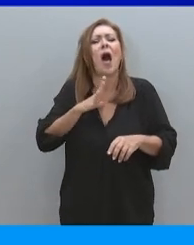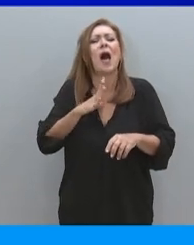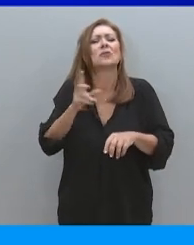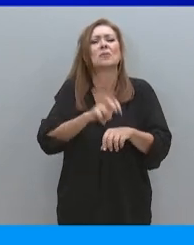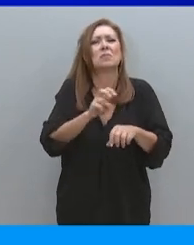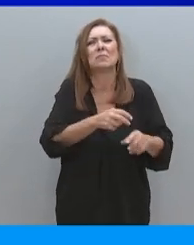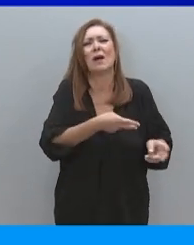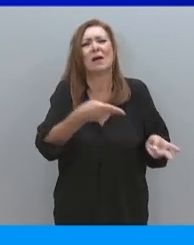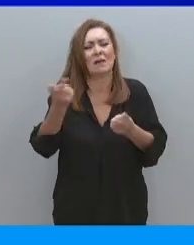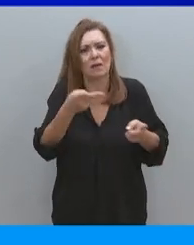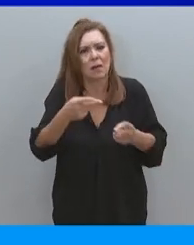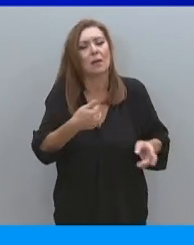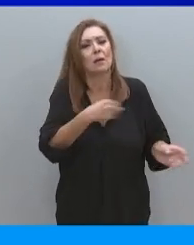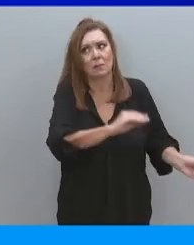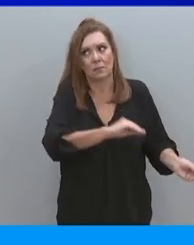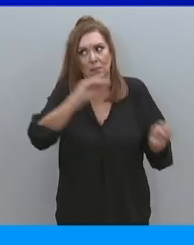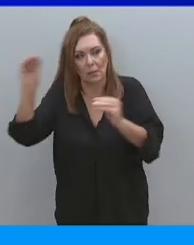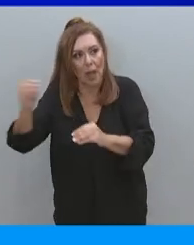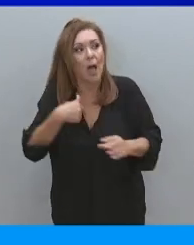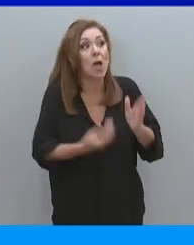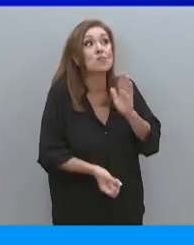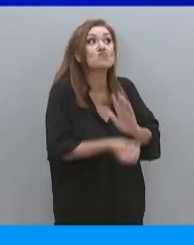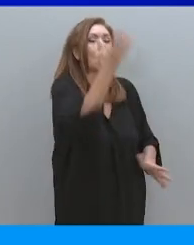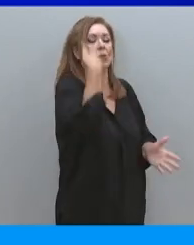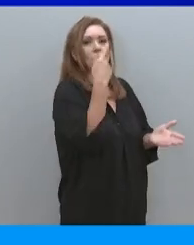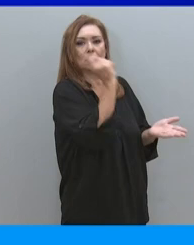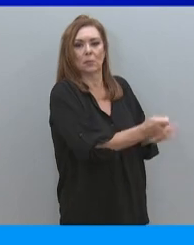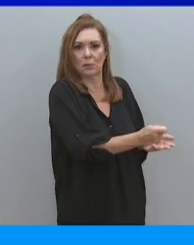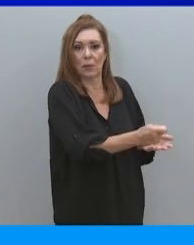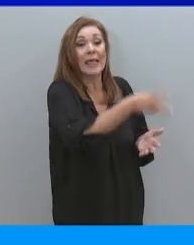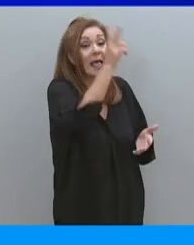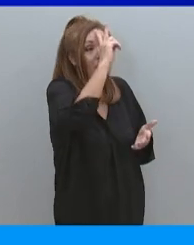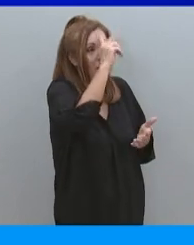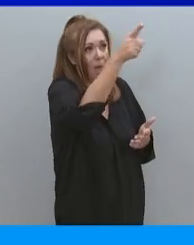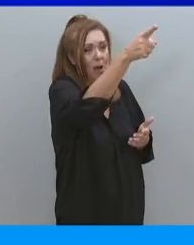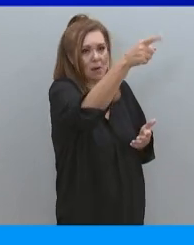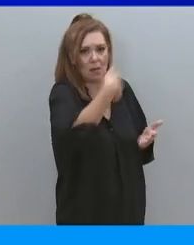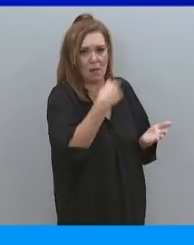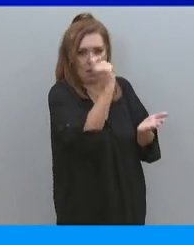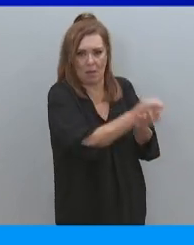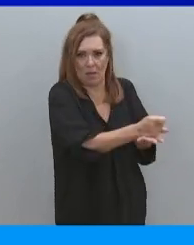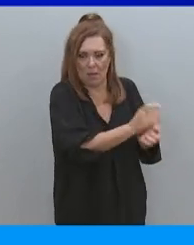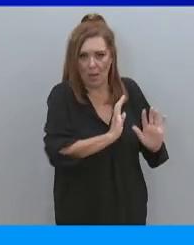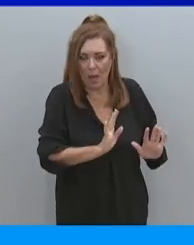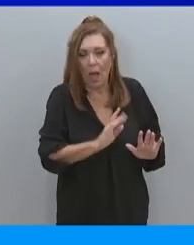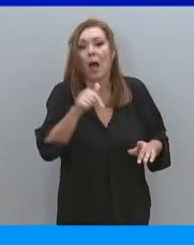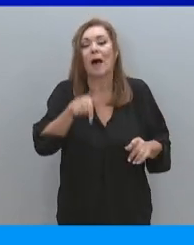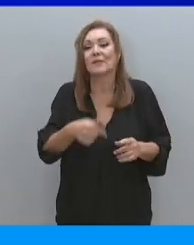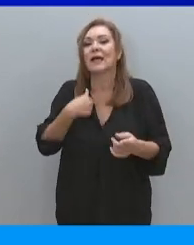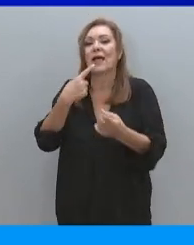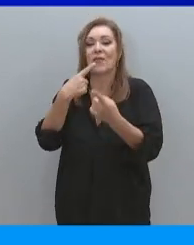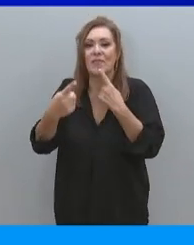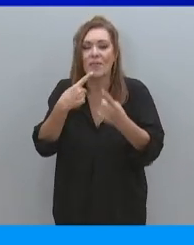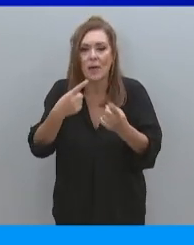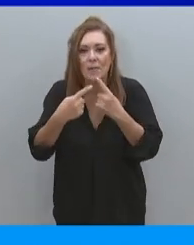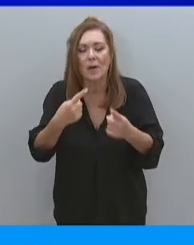προϋπόθεση ότι αυτά θα αντικατασταθούν αμέσως από πιο σύγχρονα γερμανικά οχήματα. Και οι διαπραγματεύσεις για αυτήν μας την